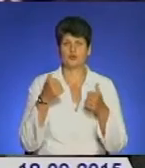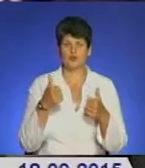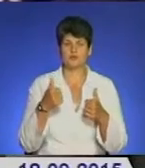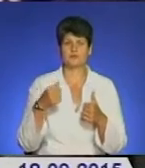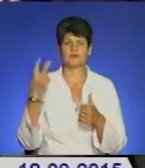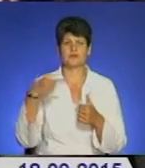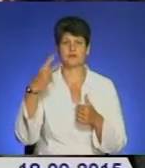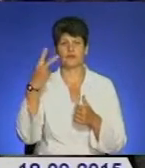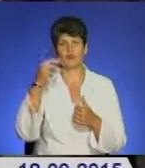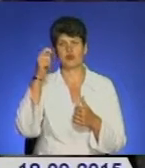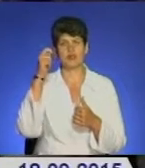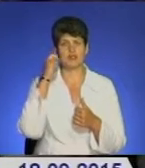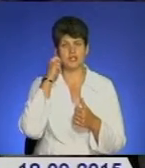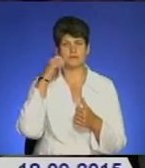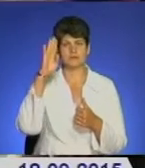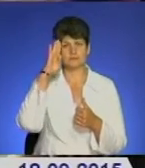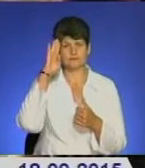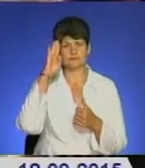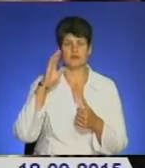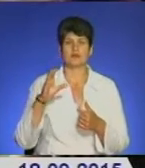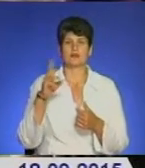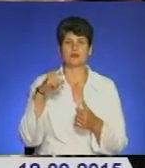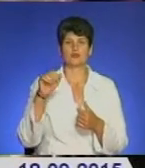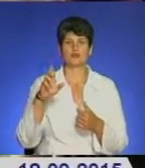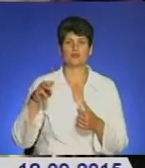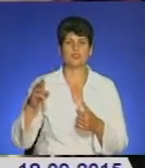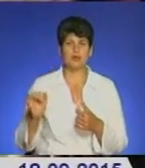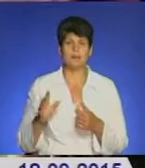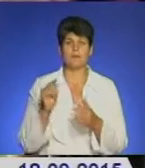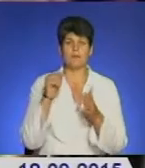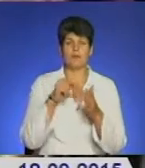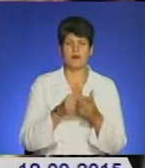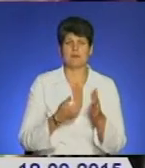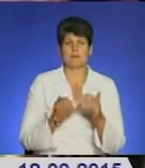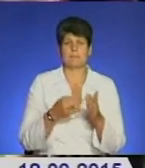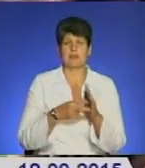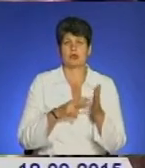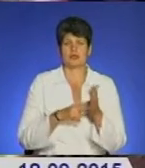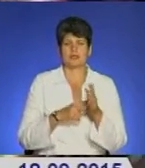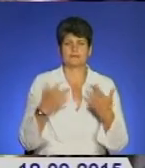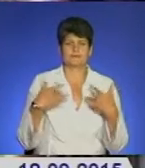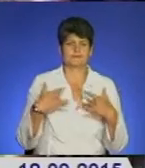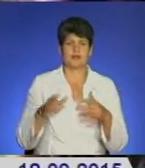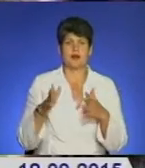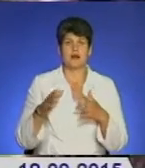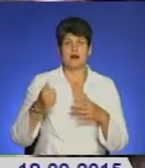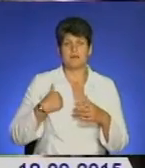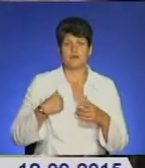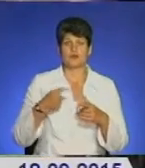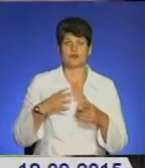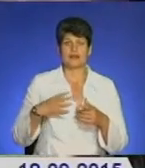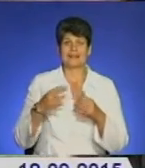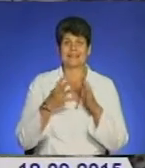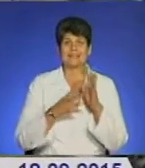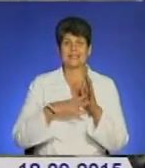старший сержант Дудчак потрапив в зону АТО після строкової служби. Зараз планує звільнитися з армії. На нього з нетерпінням чекала